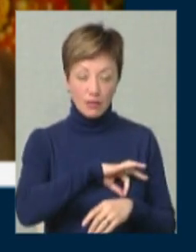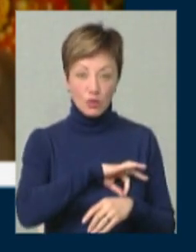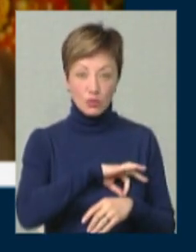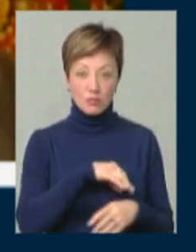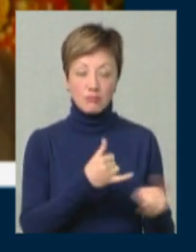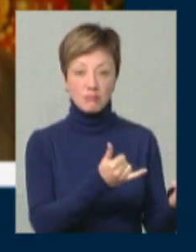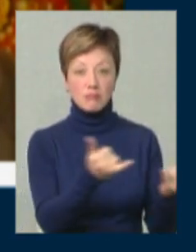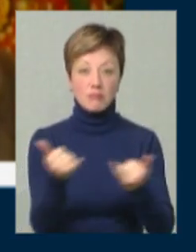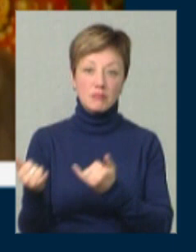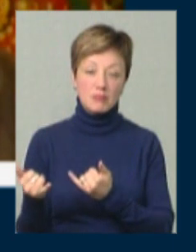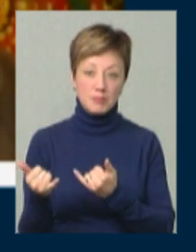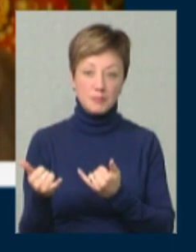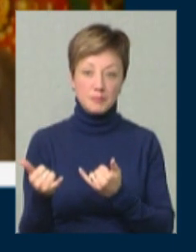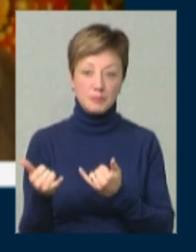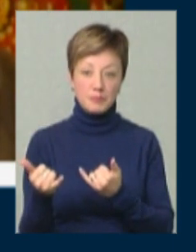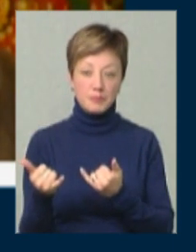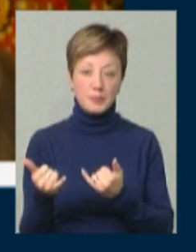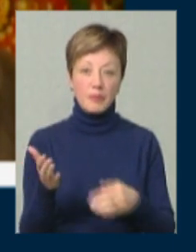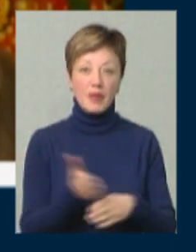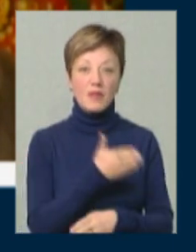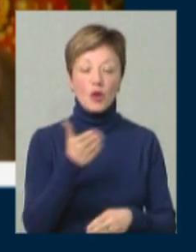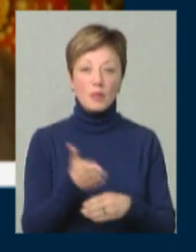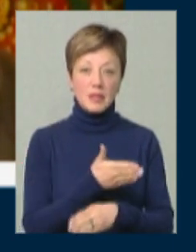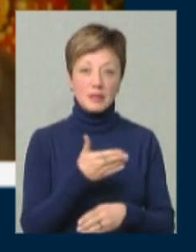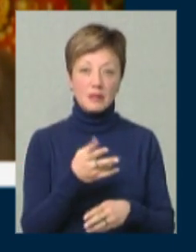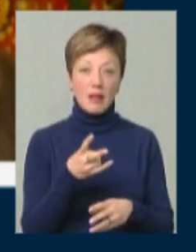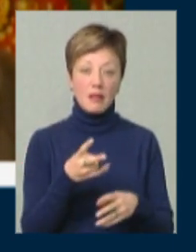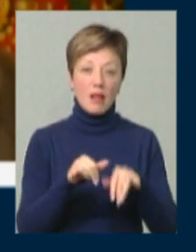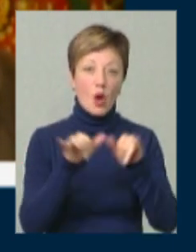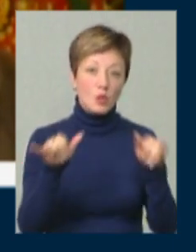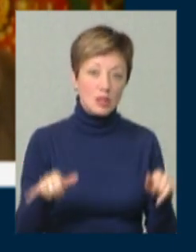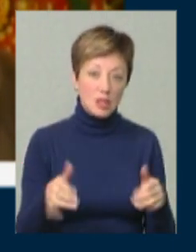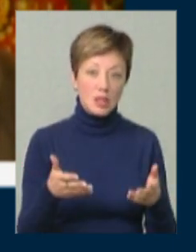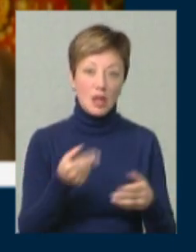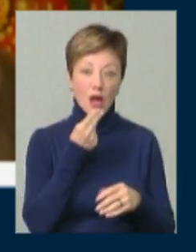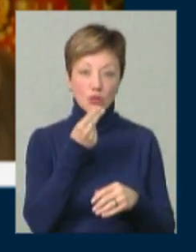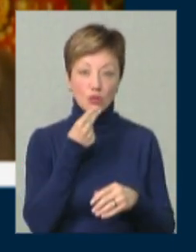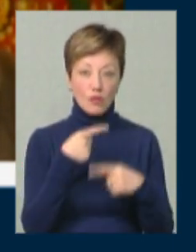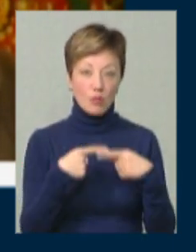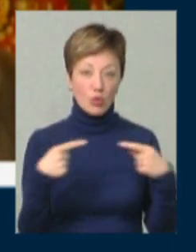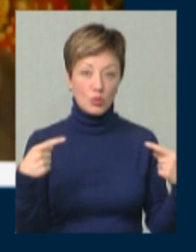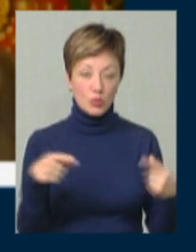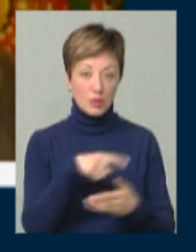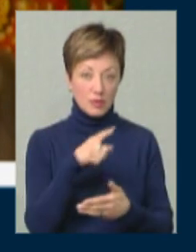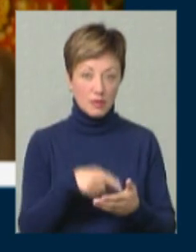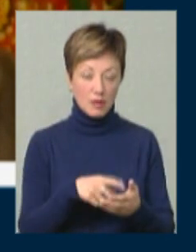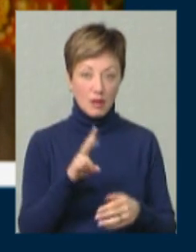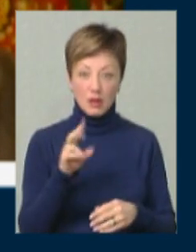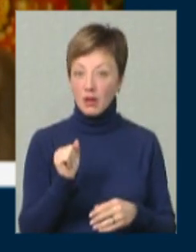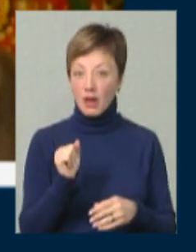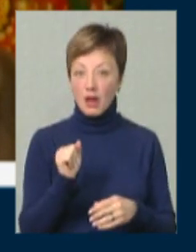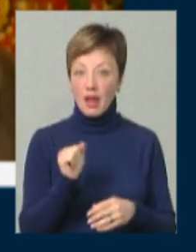забезпечити виробництво, наростити навіть виробництво харчових продуктів на